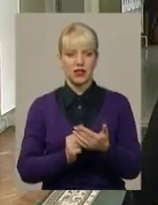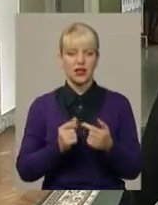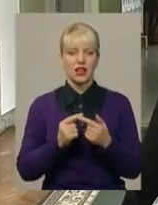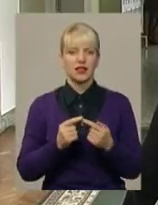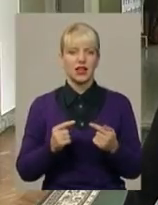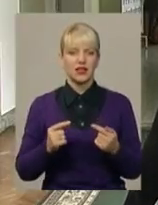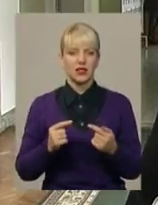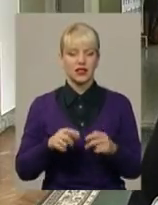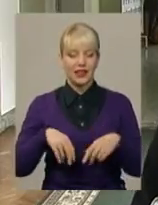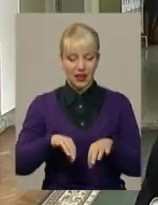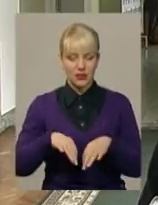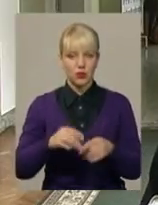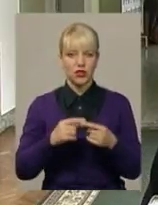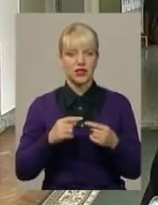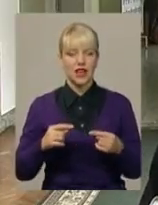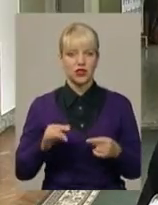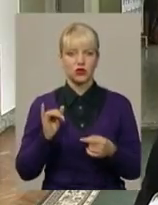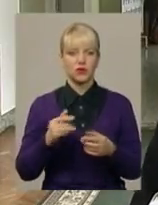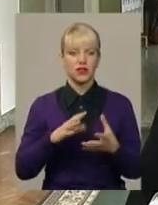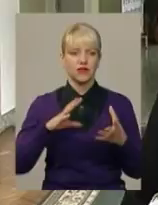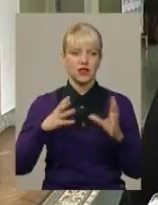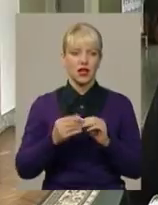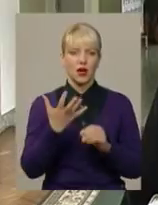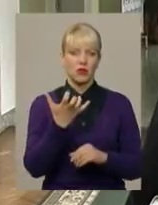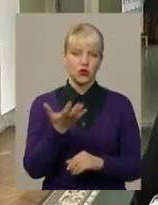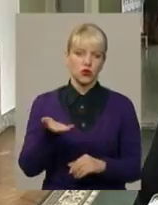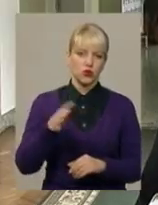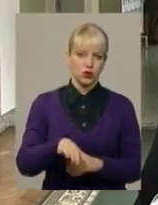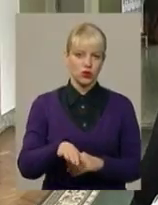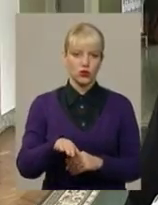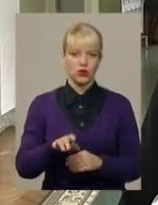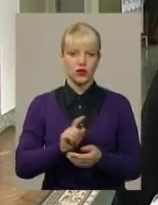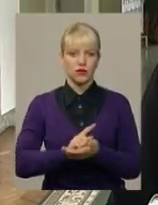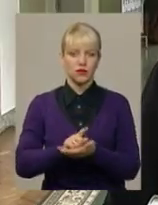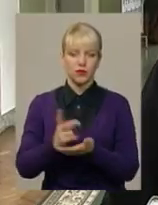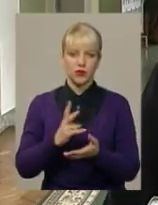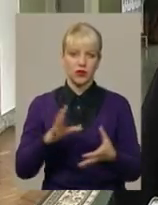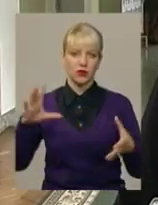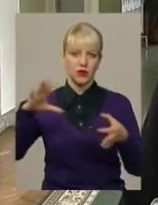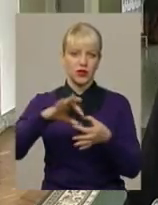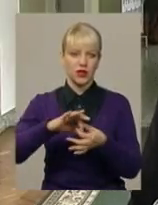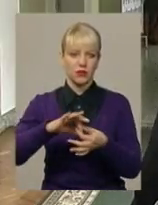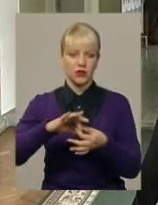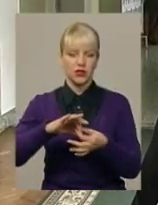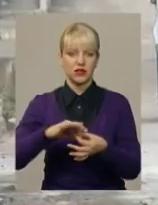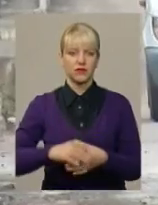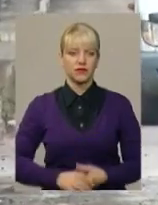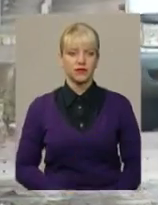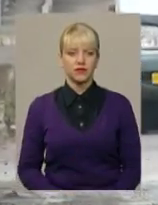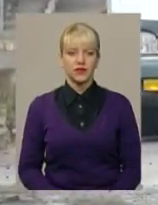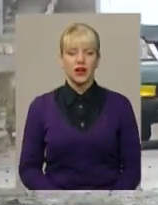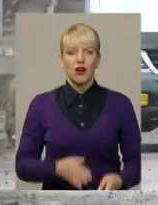засобів. Загальна кількість, яку ми при собі поставили, це 500 одиниць техніки, повинна бути під'єднано до системи GPS-навігації.